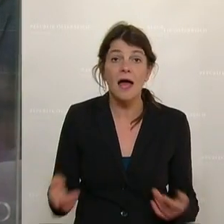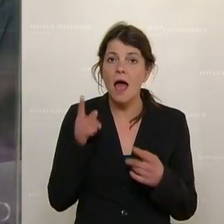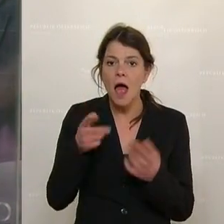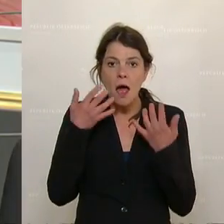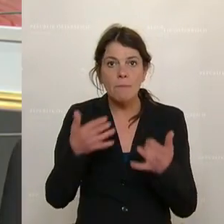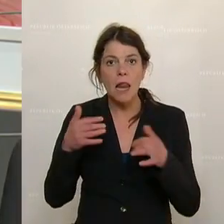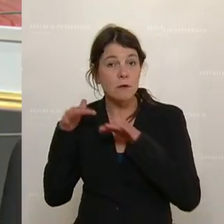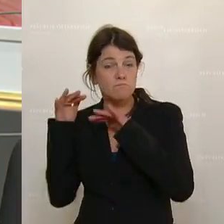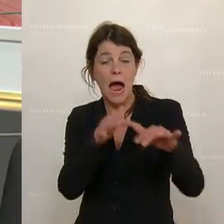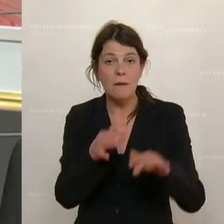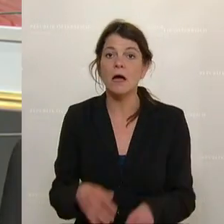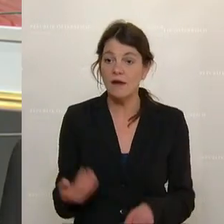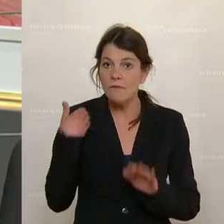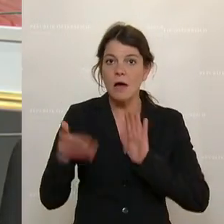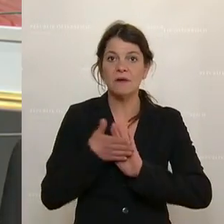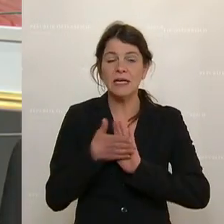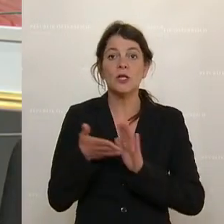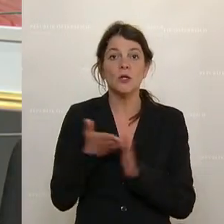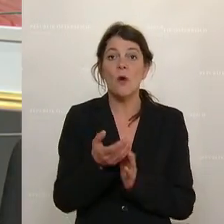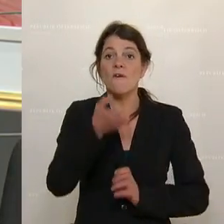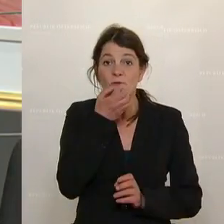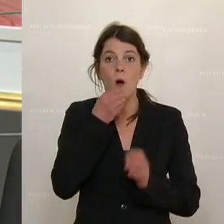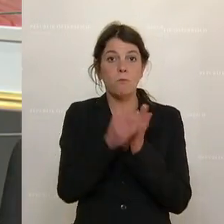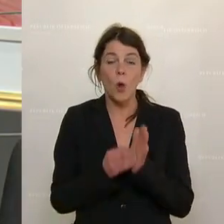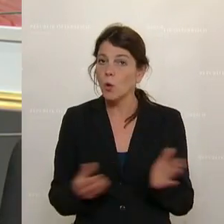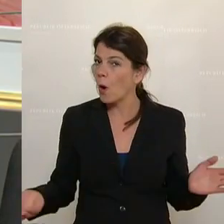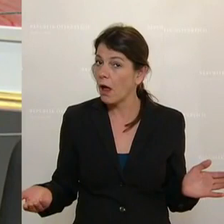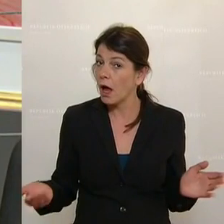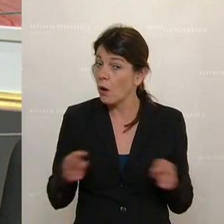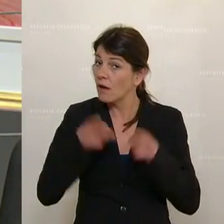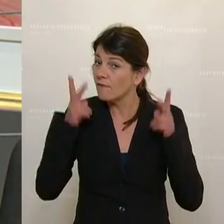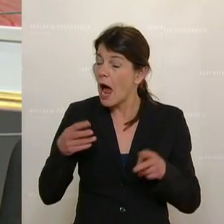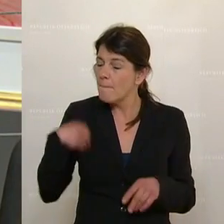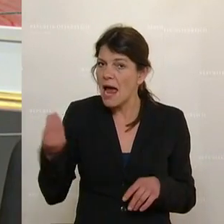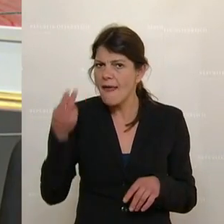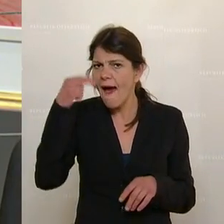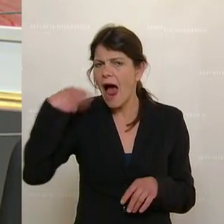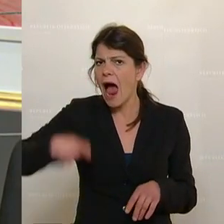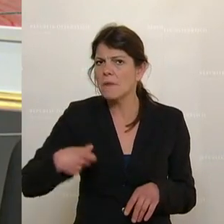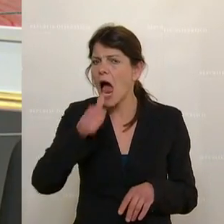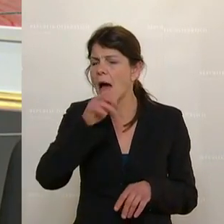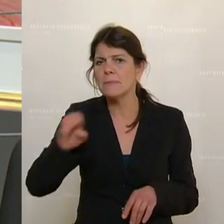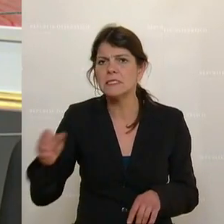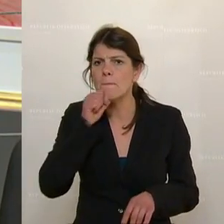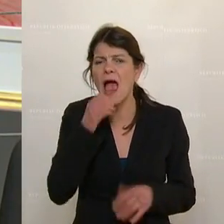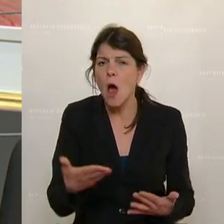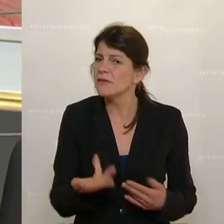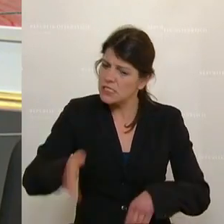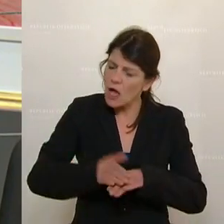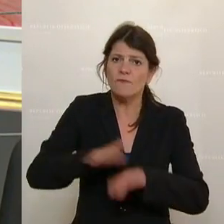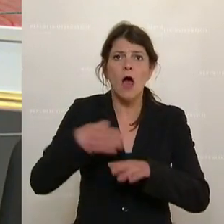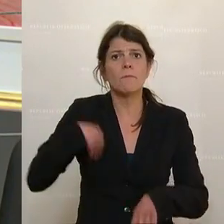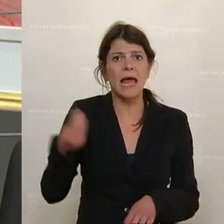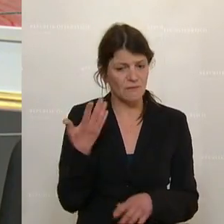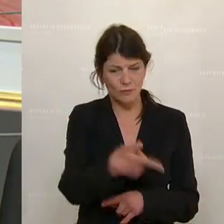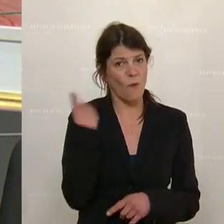Der Parlamentsturm ist nachgewiesen durch die Funkprotokolle. Und was wirklich peinlich ist, Herr Abgeordneter Amesbauer, was noch peinlicher wird